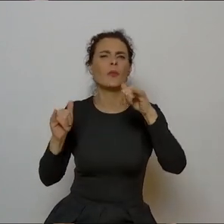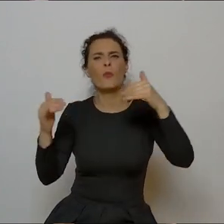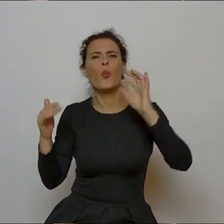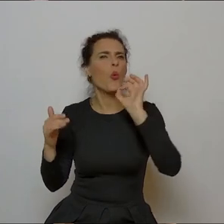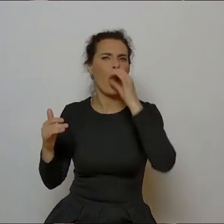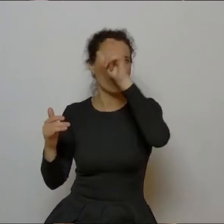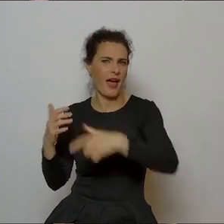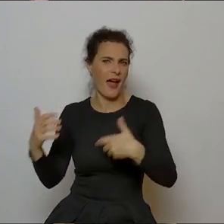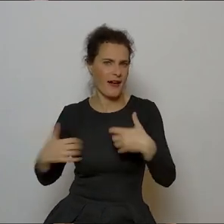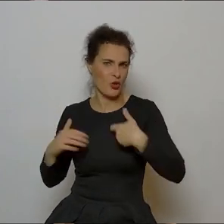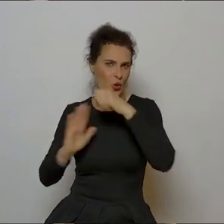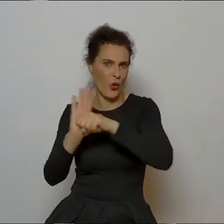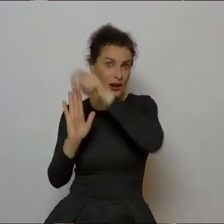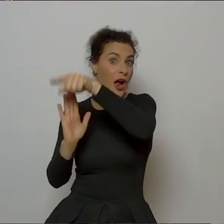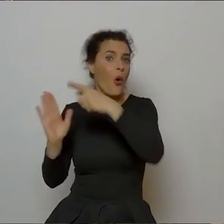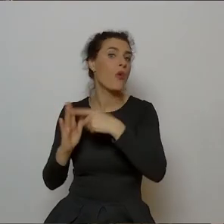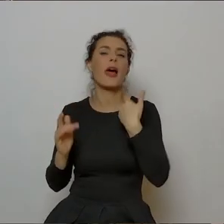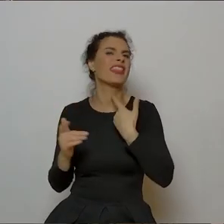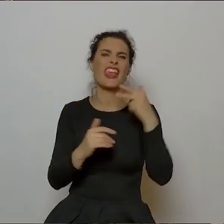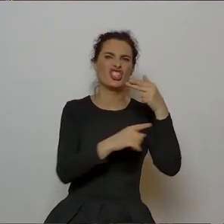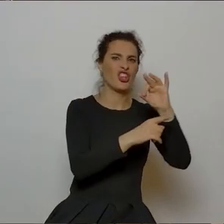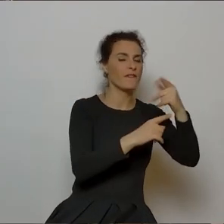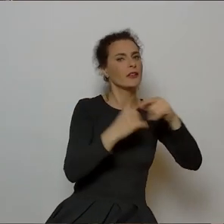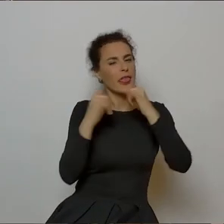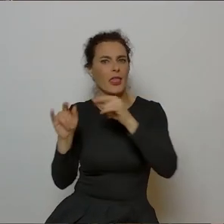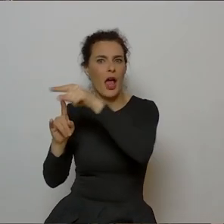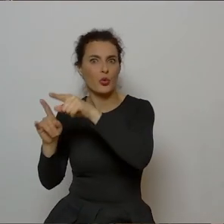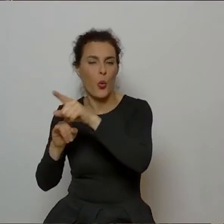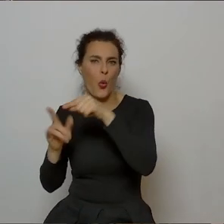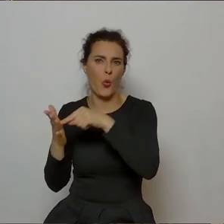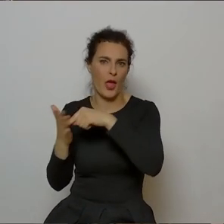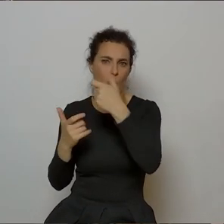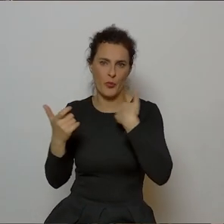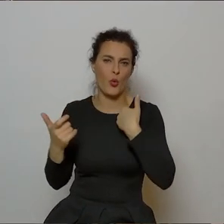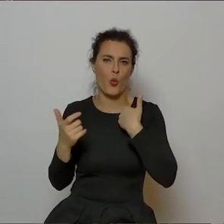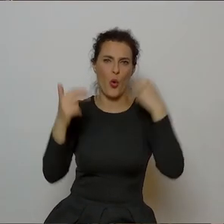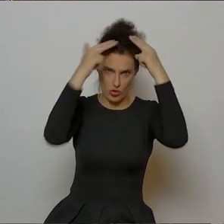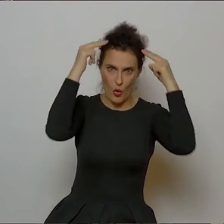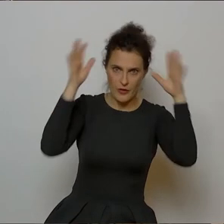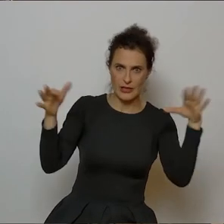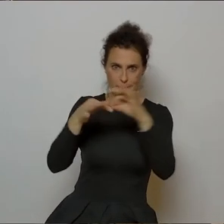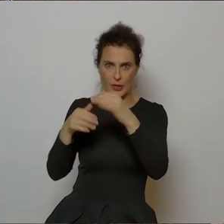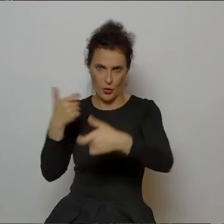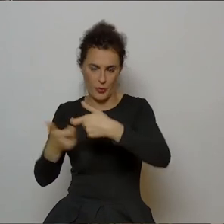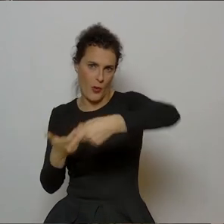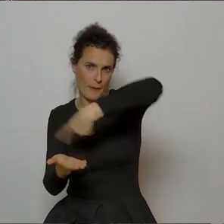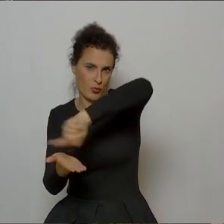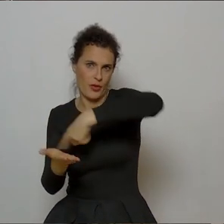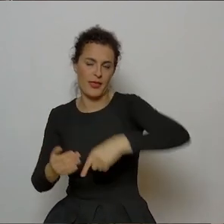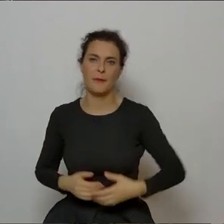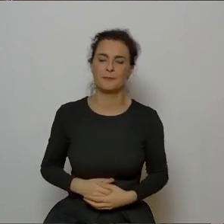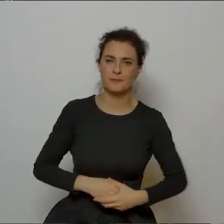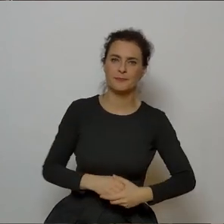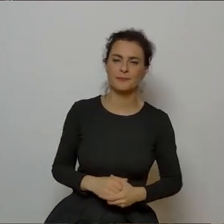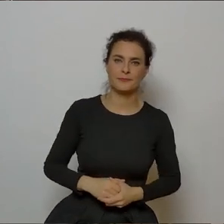też jakąś płytę z Norwidami zrobiła. Czyli ja mogę powiedzieć, że odzew na